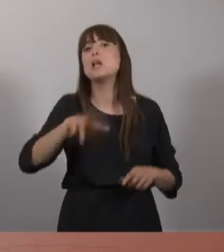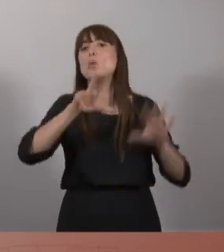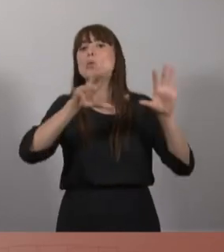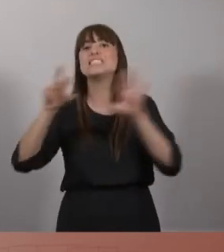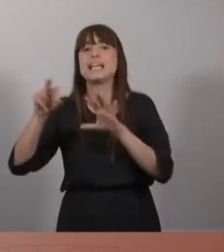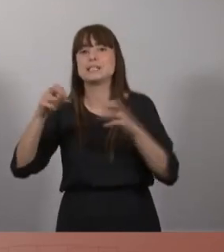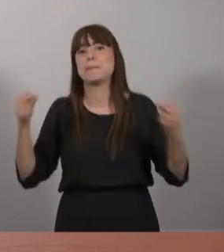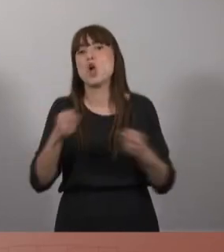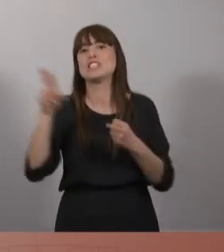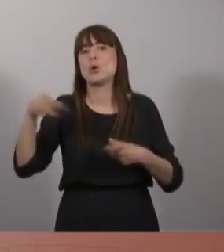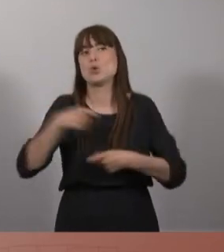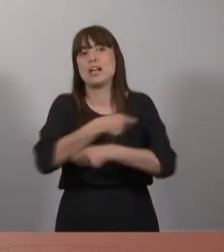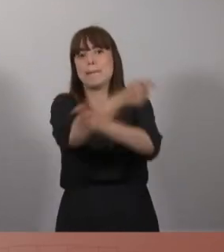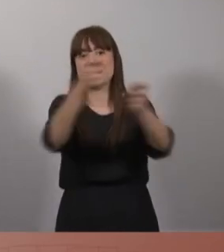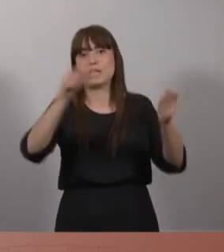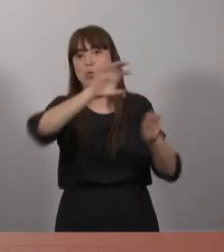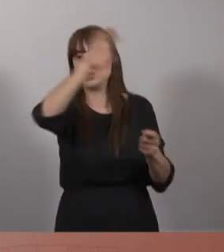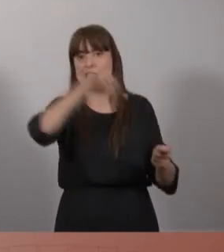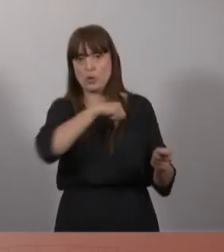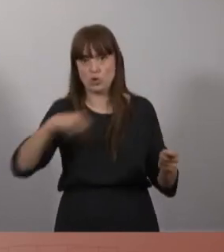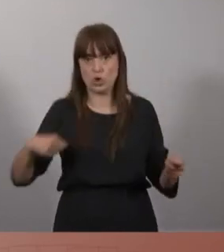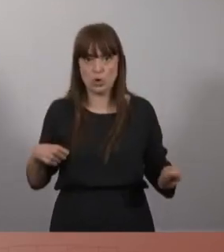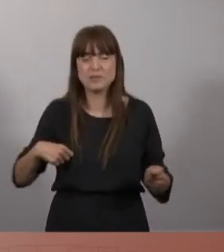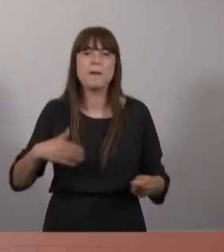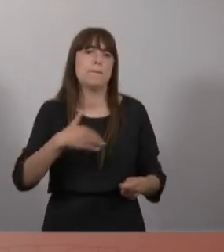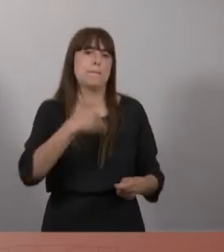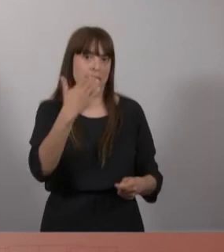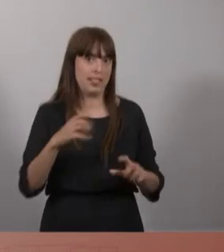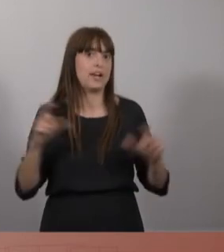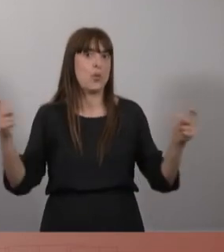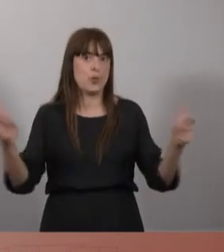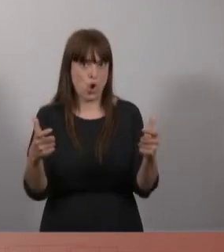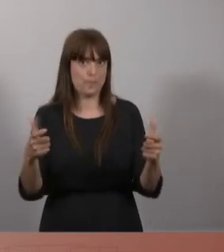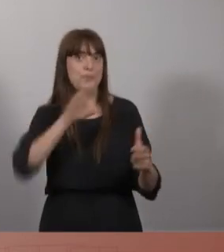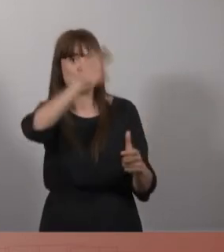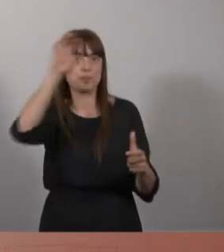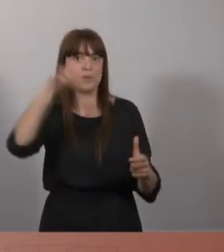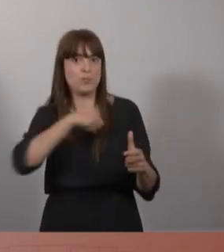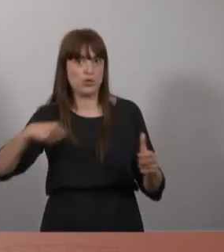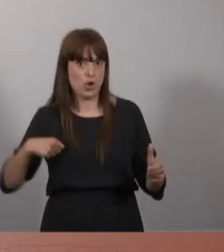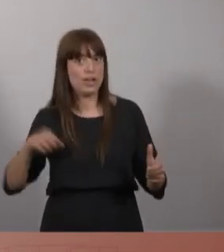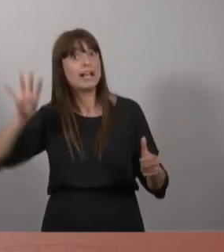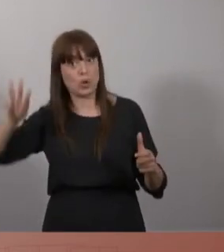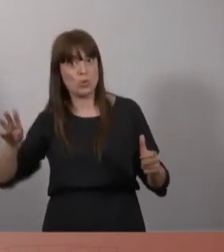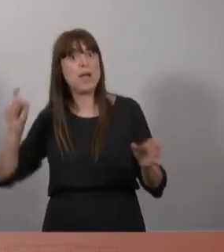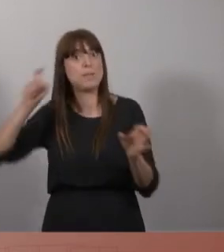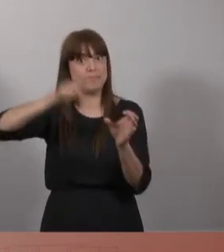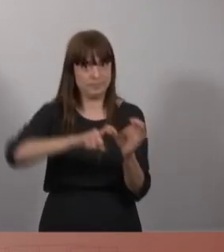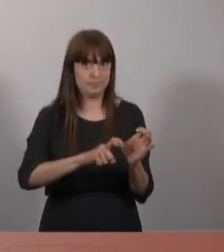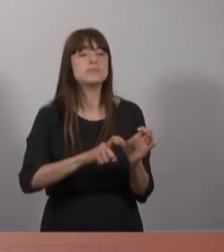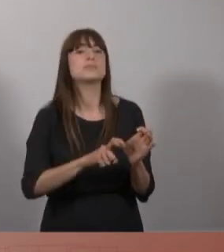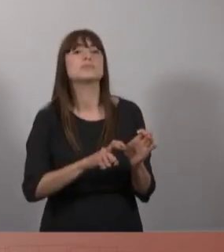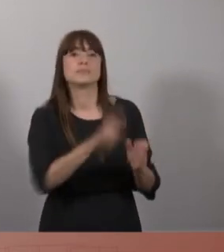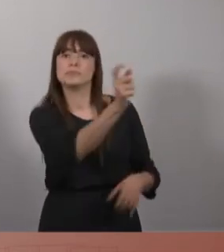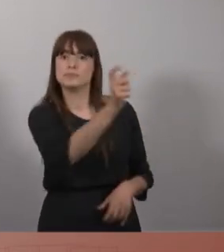es repartir entre les comunitats autònomes. Sabem que va haver-hi una reunió, sembla ser, entre comunitats autònoms, que es diu que a Catalunya ja tenim aquesta